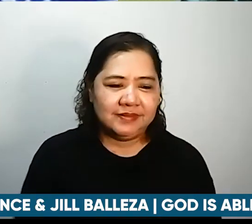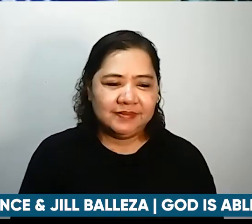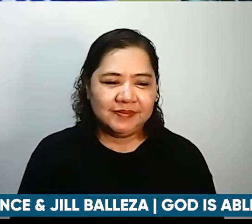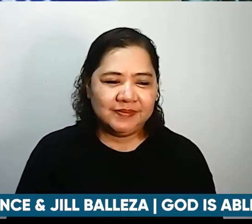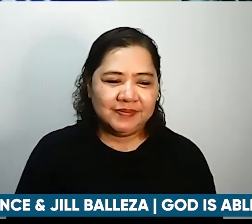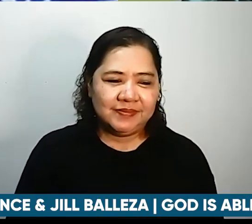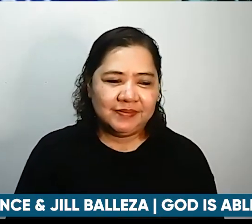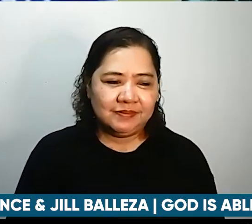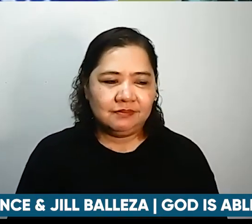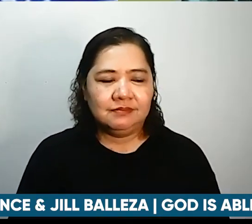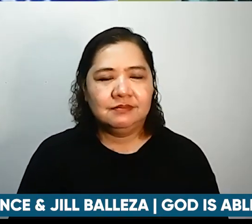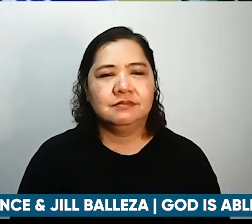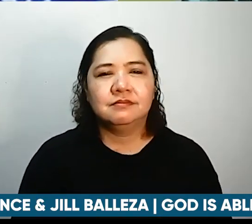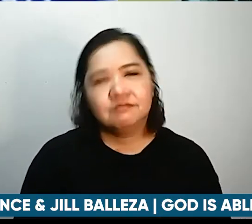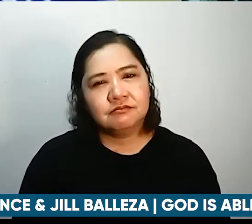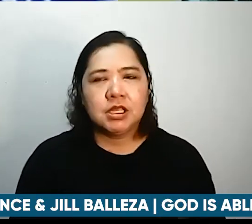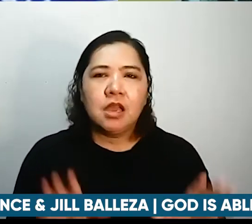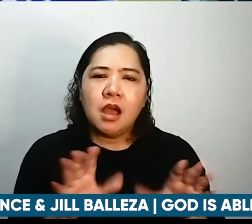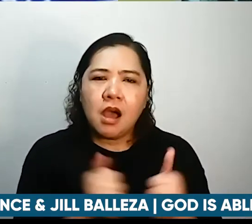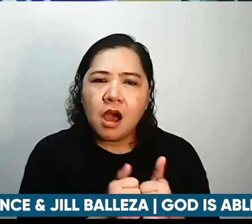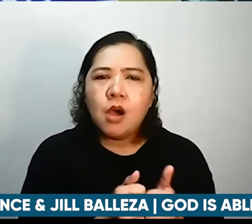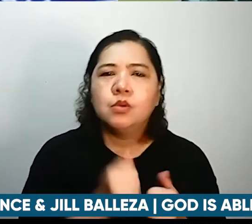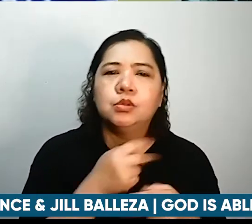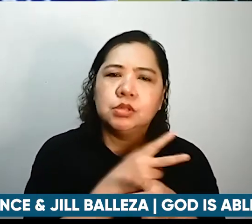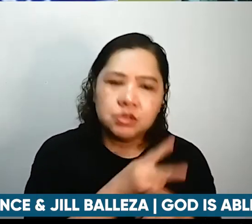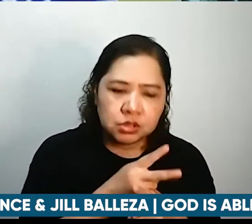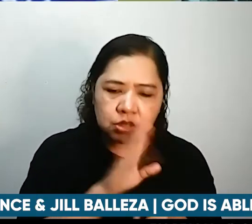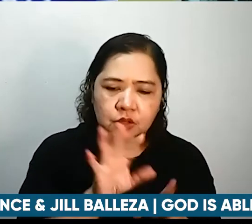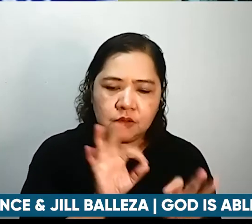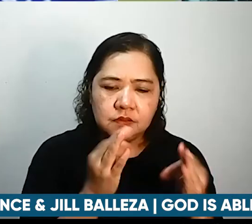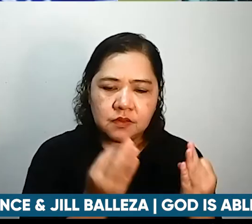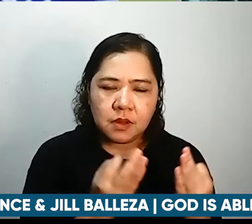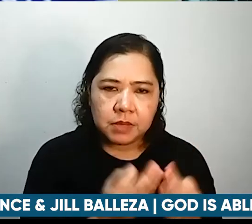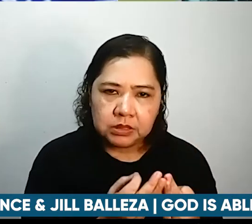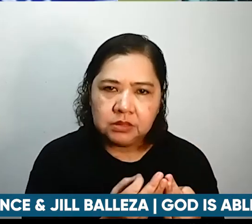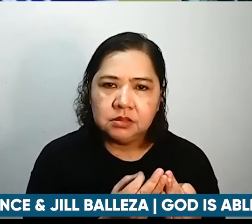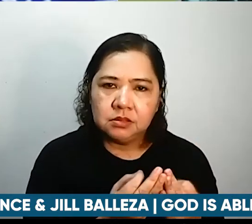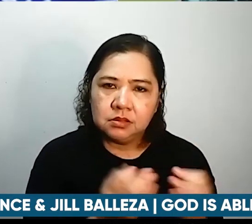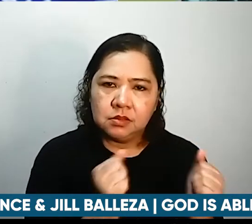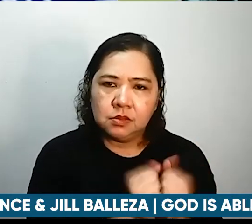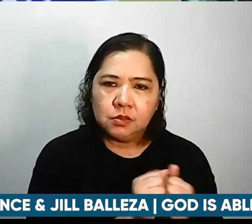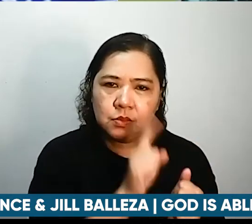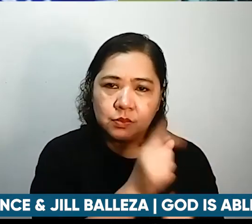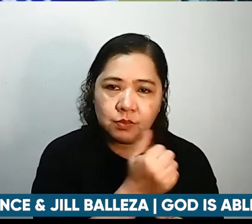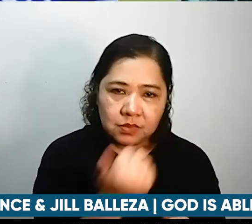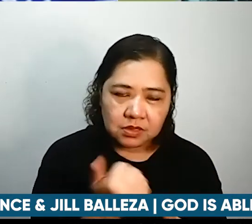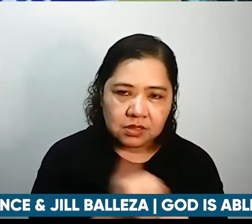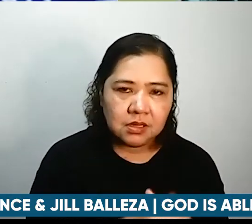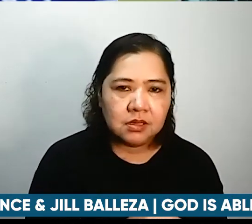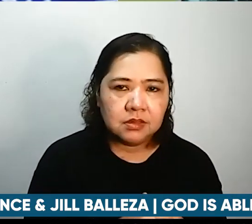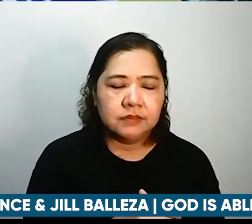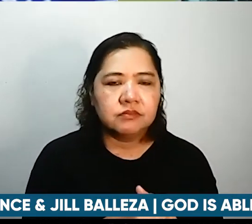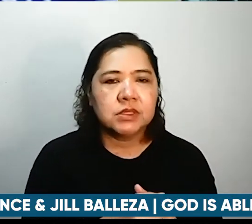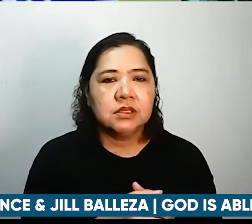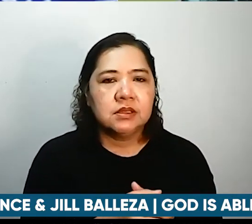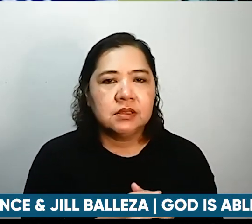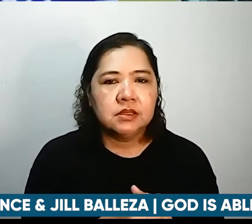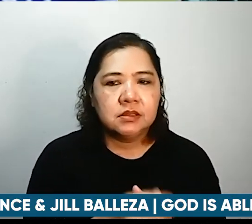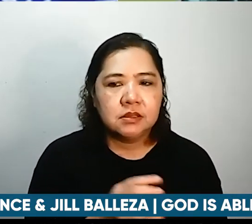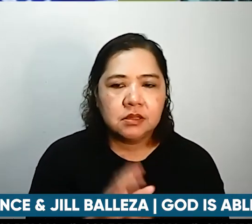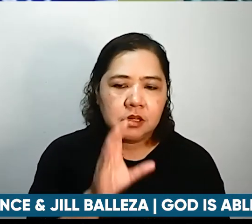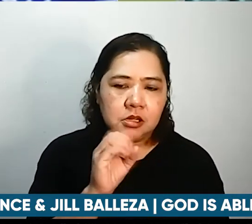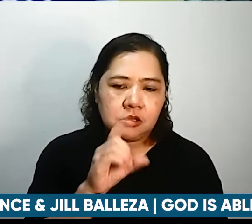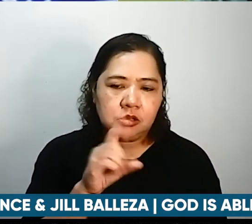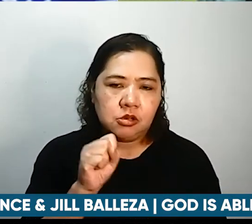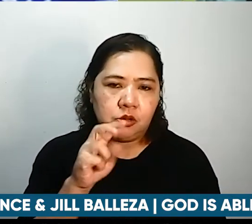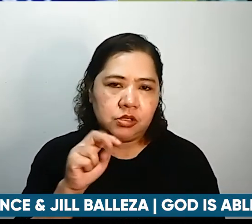how are you treating your family put up with each other and forgive each other Colossians 3